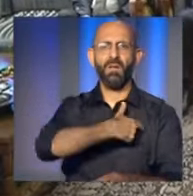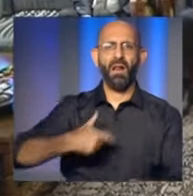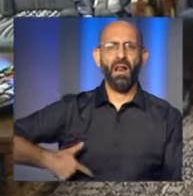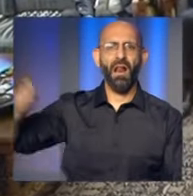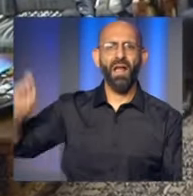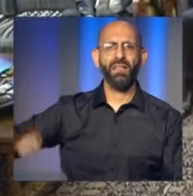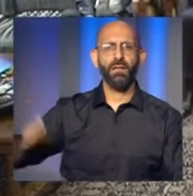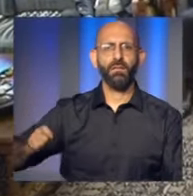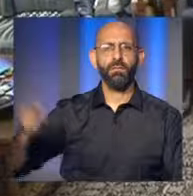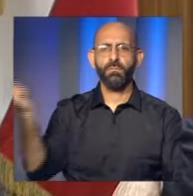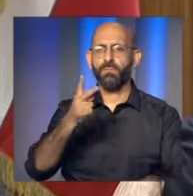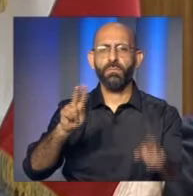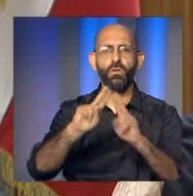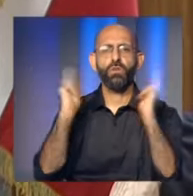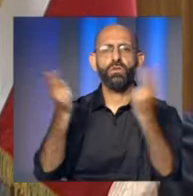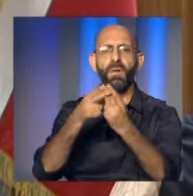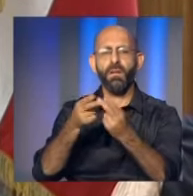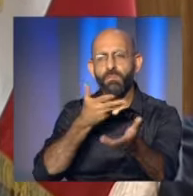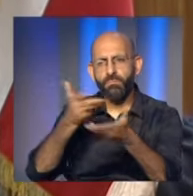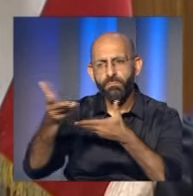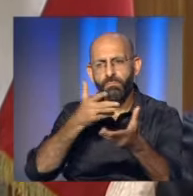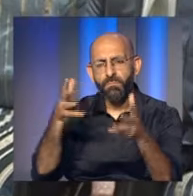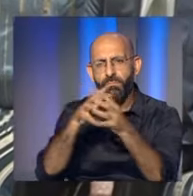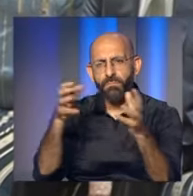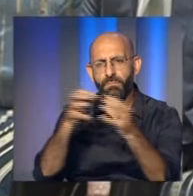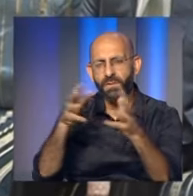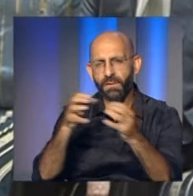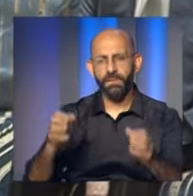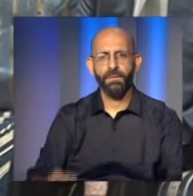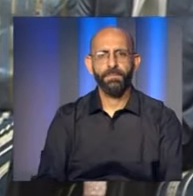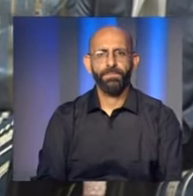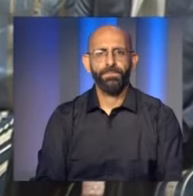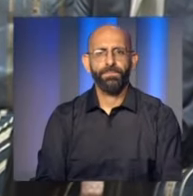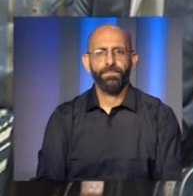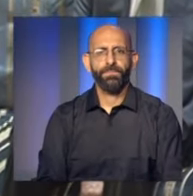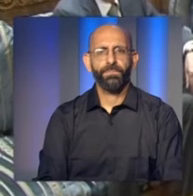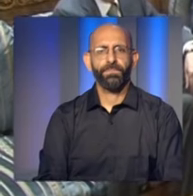مجلس شورى الدولة القاضي فادي ليس